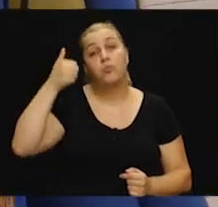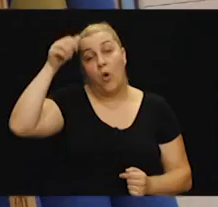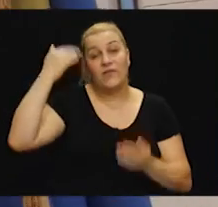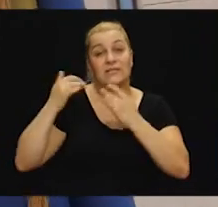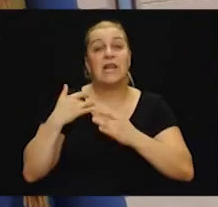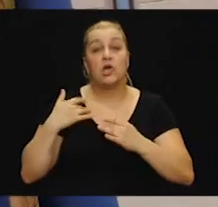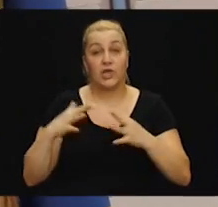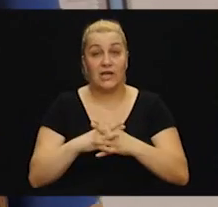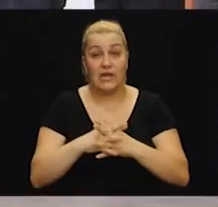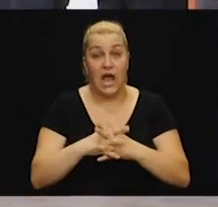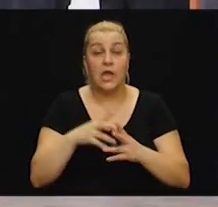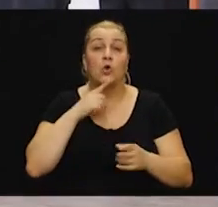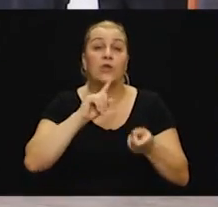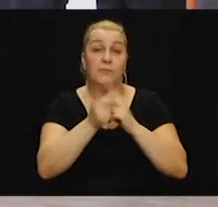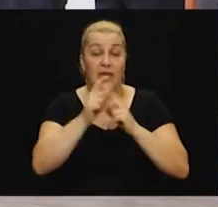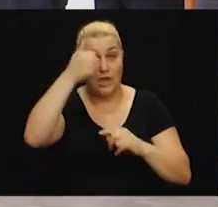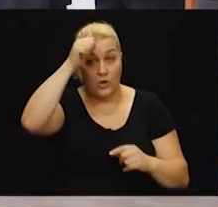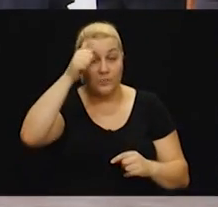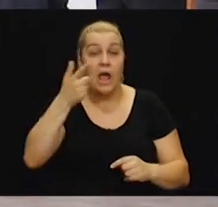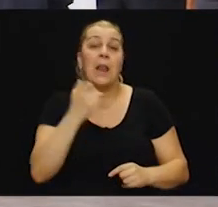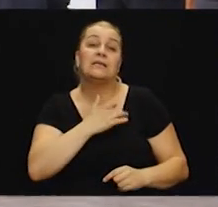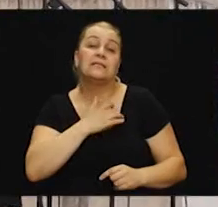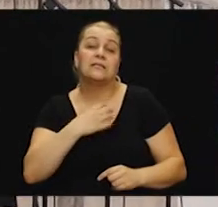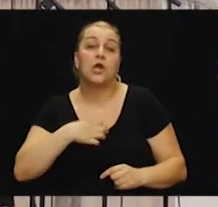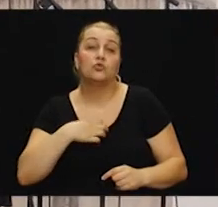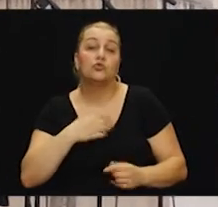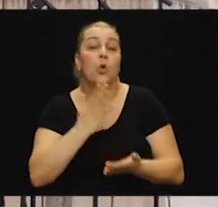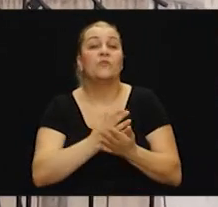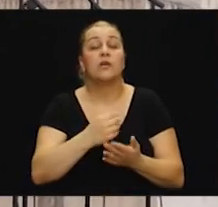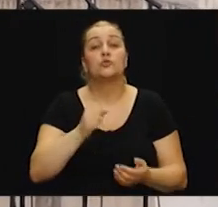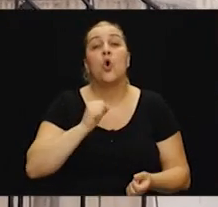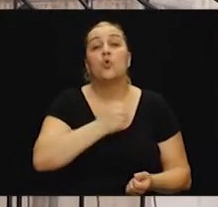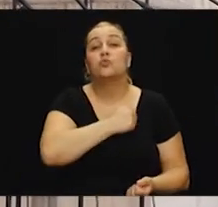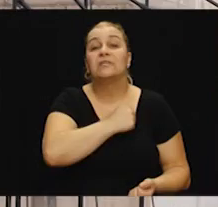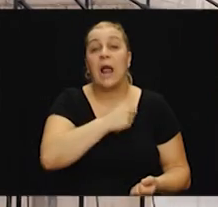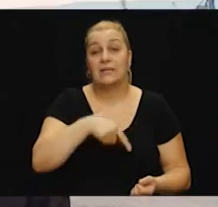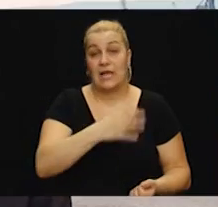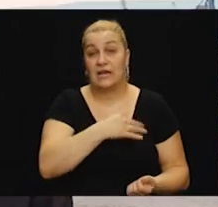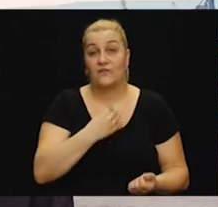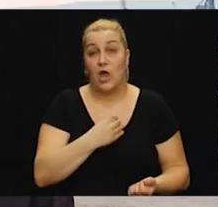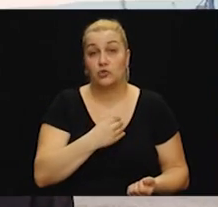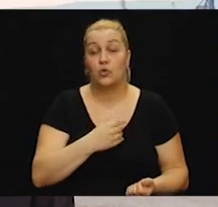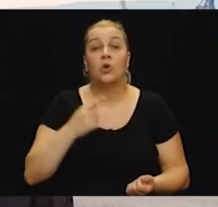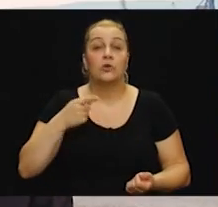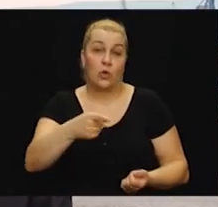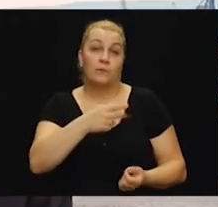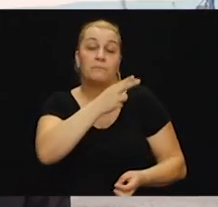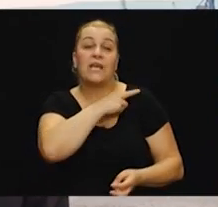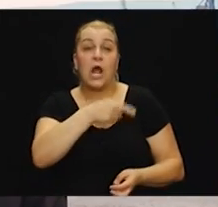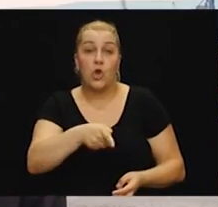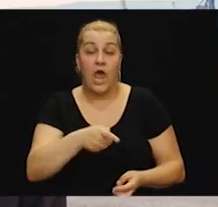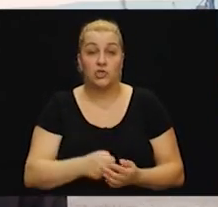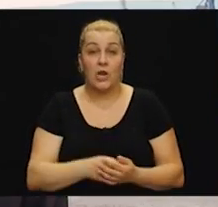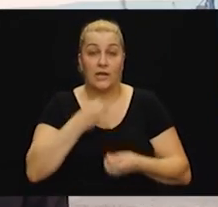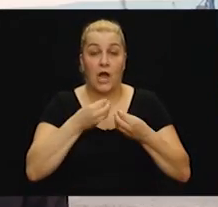nažalost, mijenjao ime, no duša i srce kucali su vječno samo za Hrvatsku i staknjuje gradonačelih Krešinir Vejića. Sigurno je to dan koji